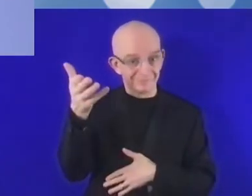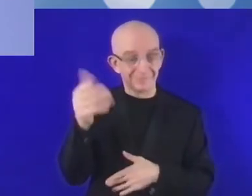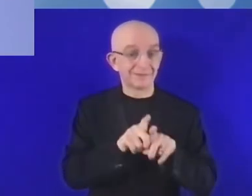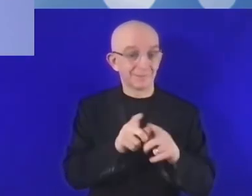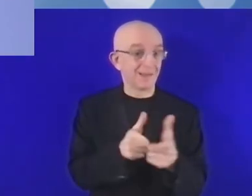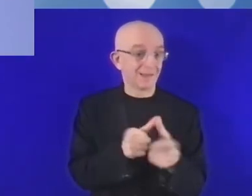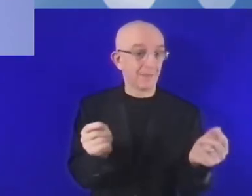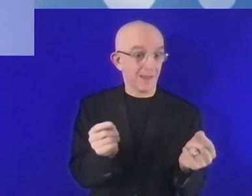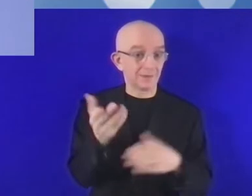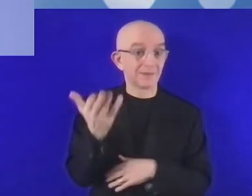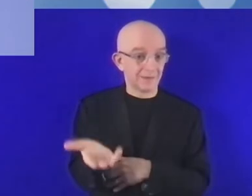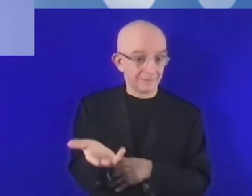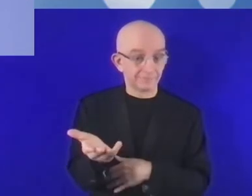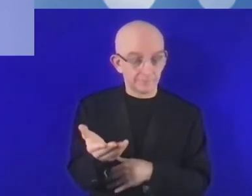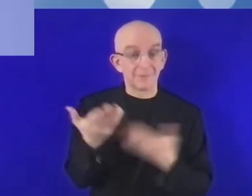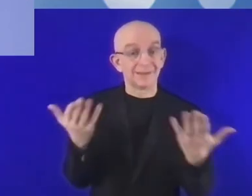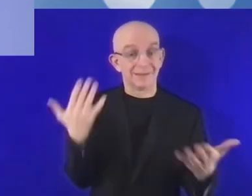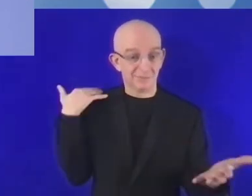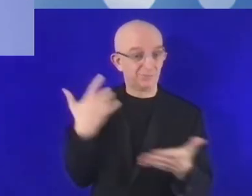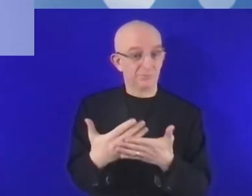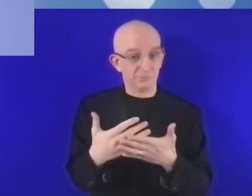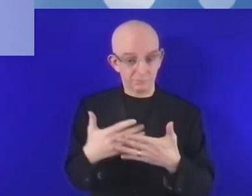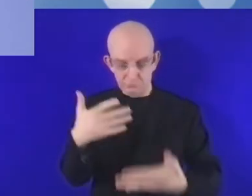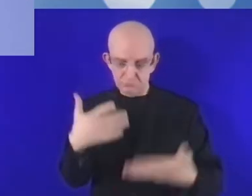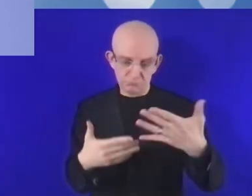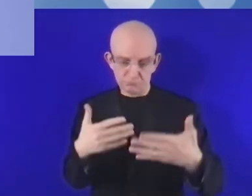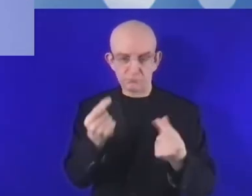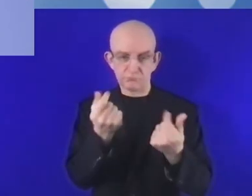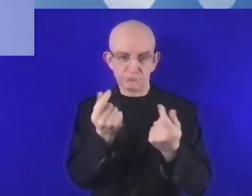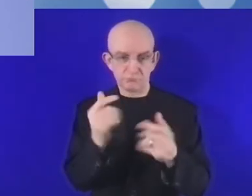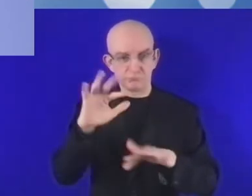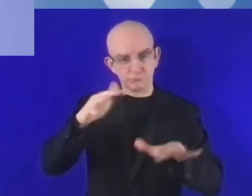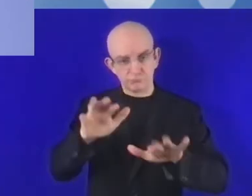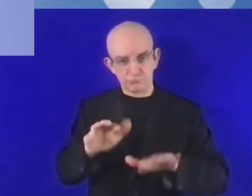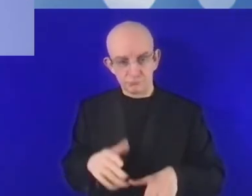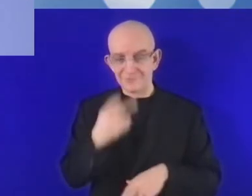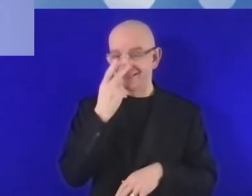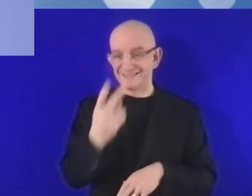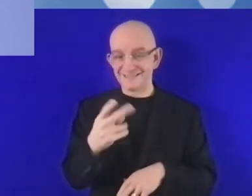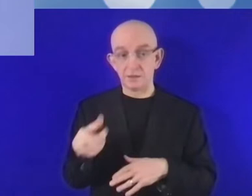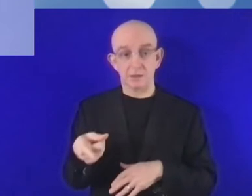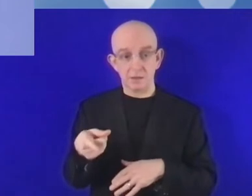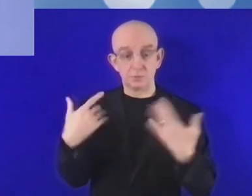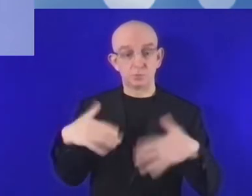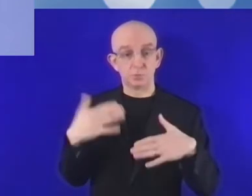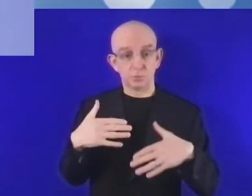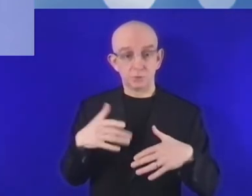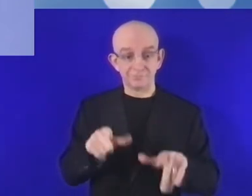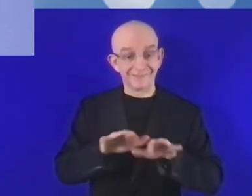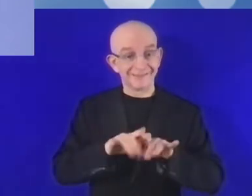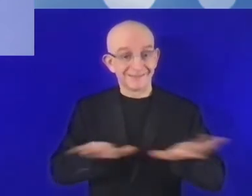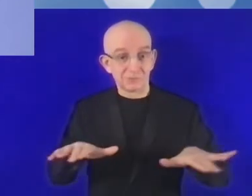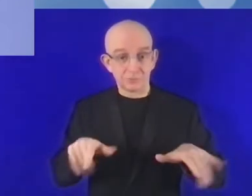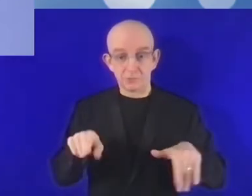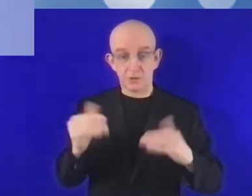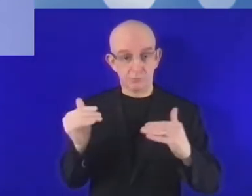szacunków ta przepaść cyfrowa pomiędzy Europą a innymi takimi kluczowymi gospodarkami to